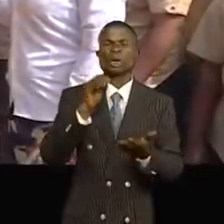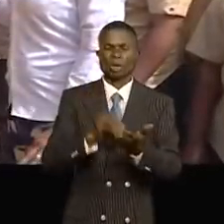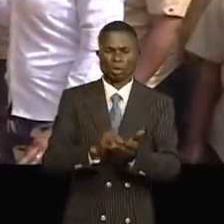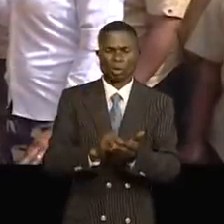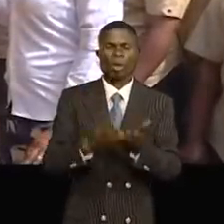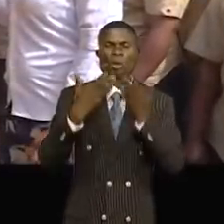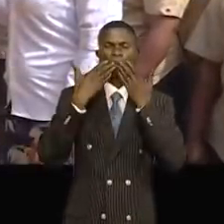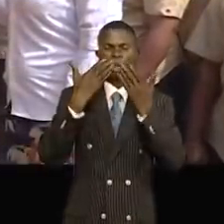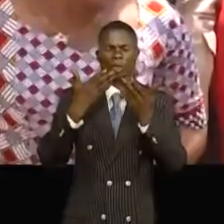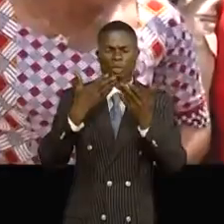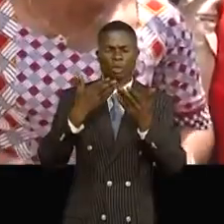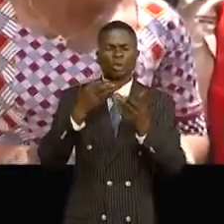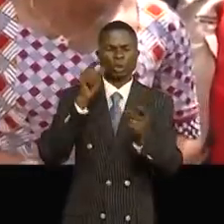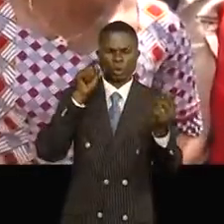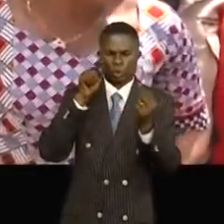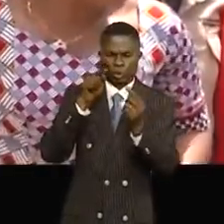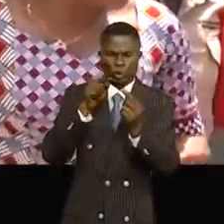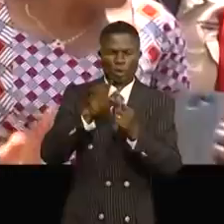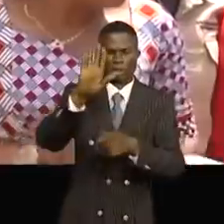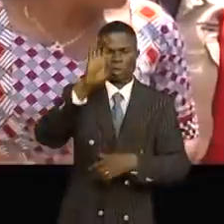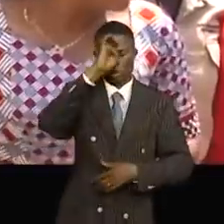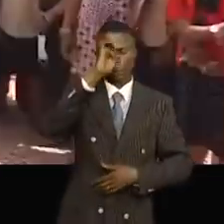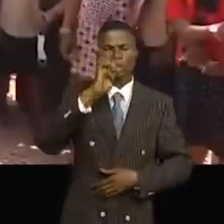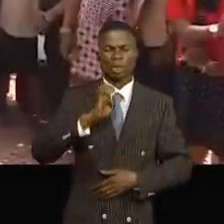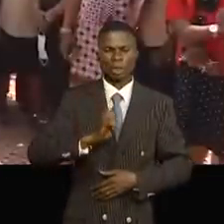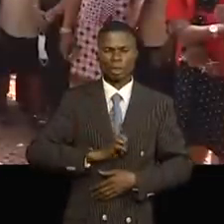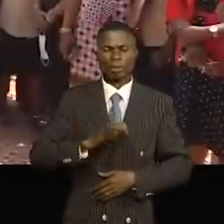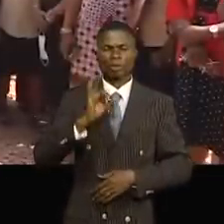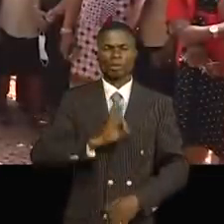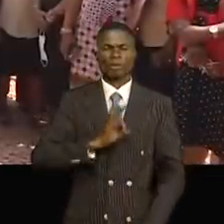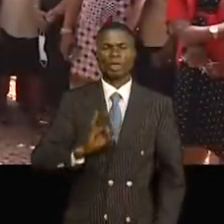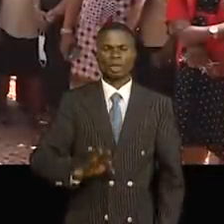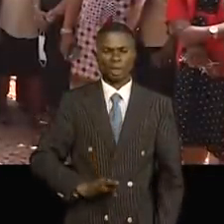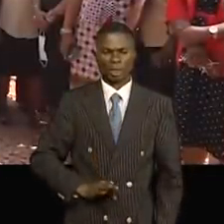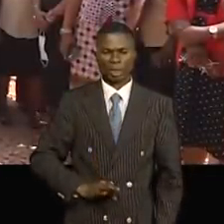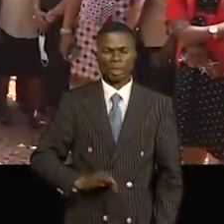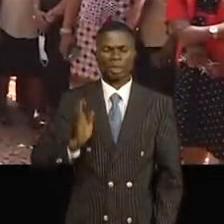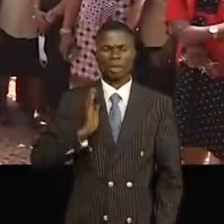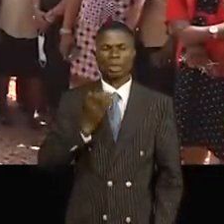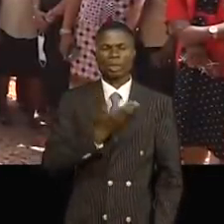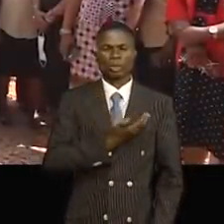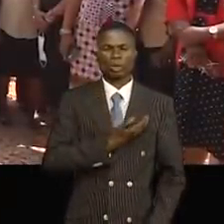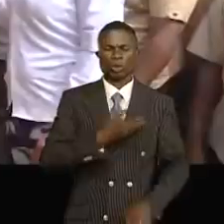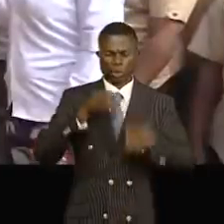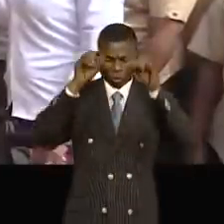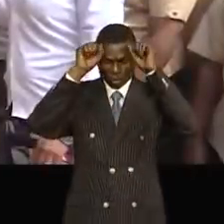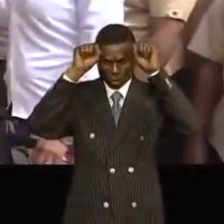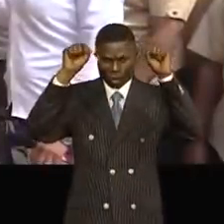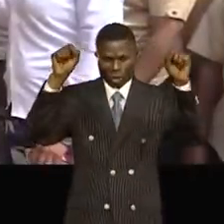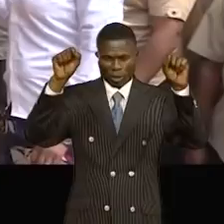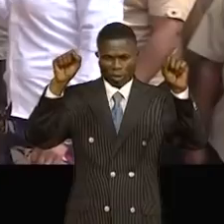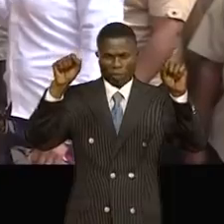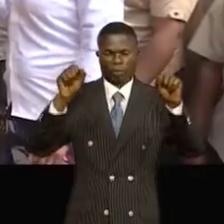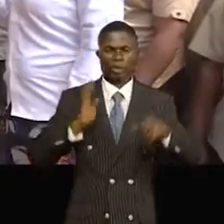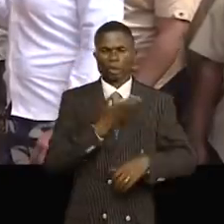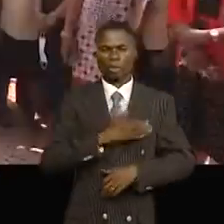Samalou-Condé droit à son excellence Félix-Antoine Tiseké de Chilombo, président de